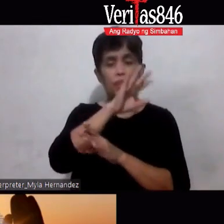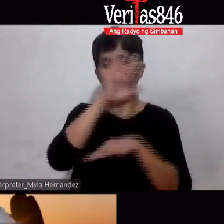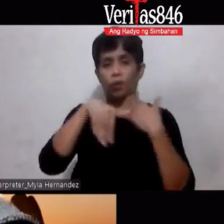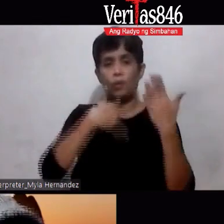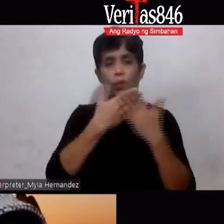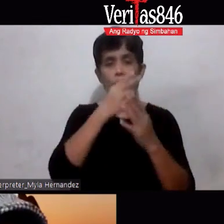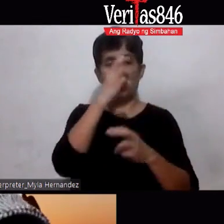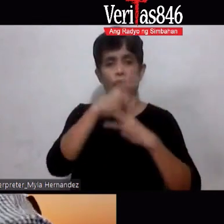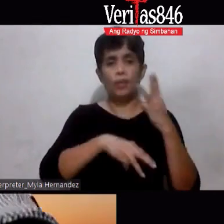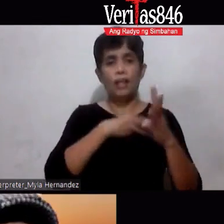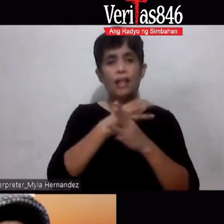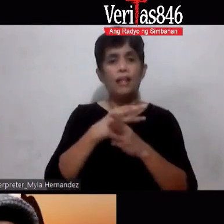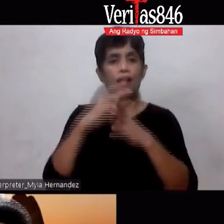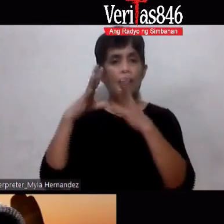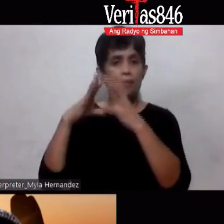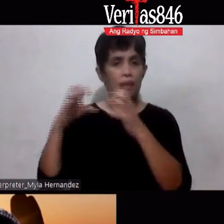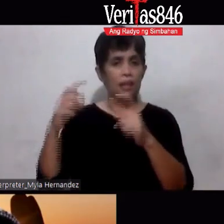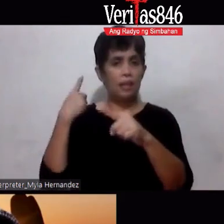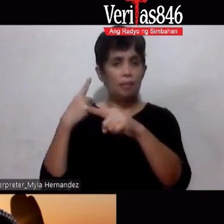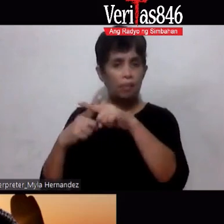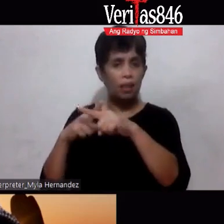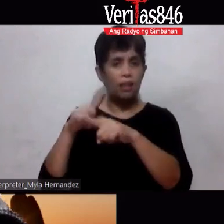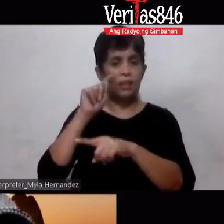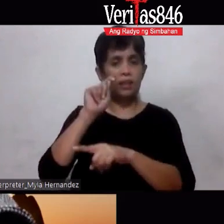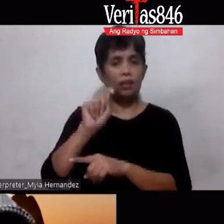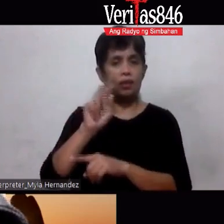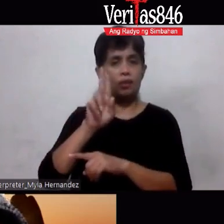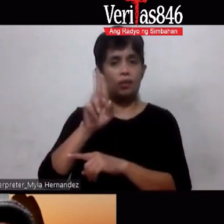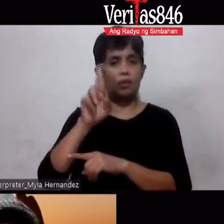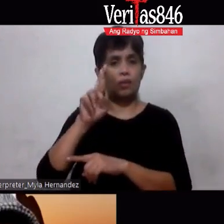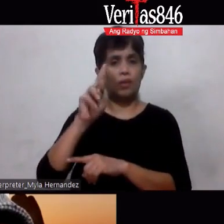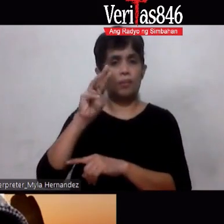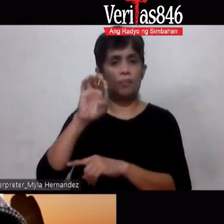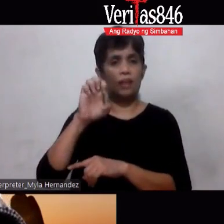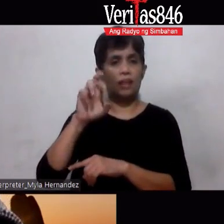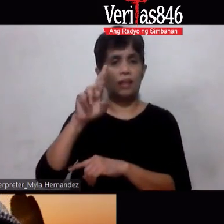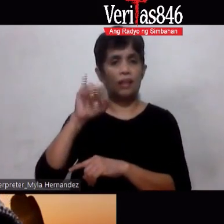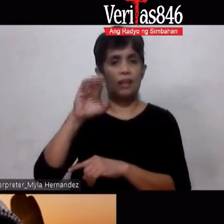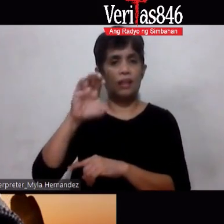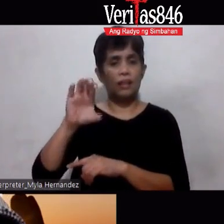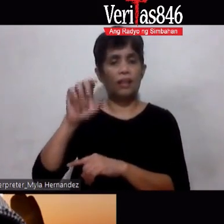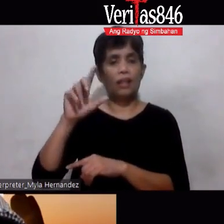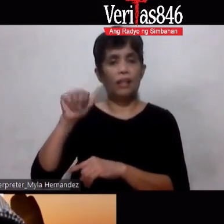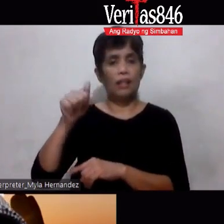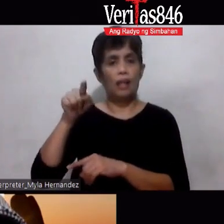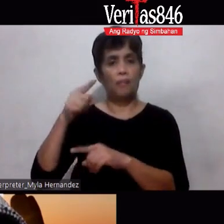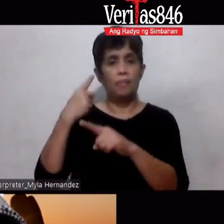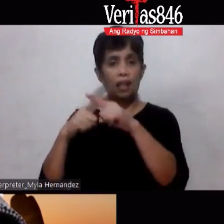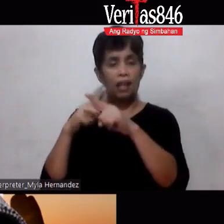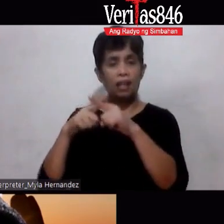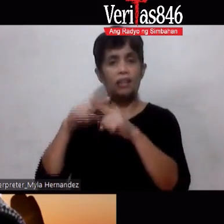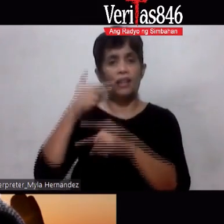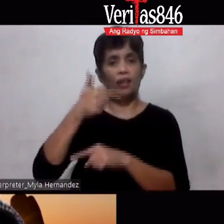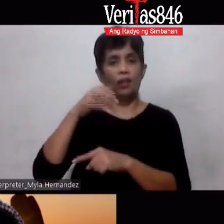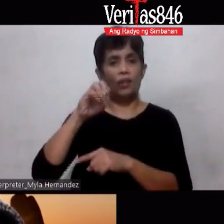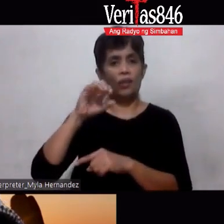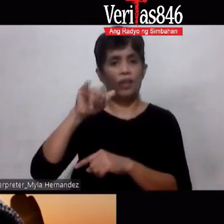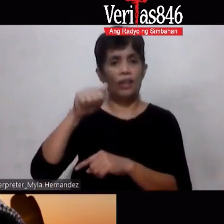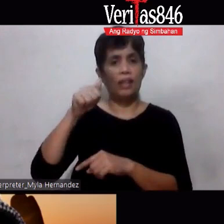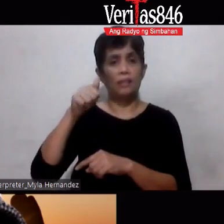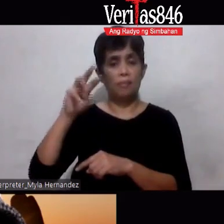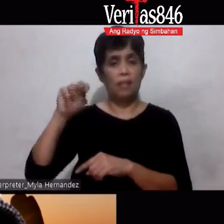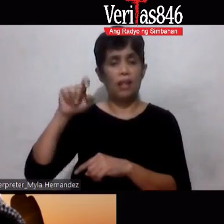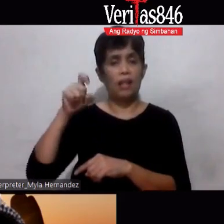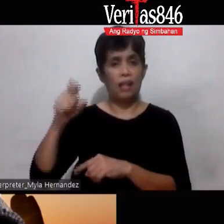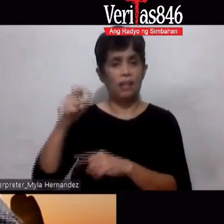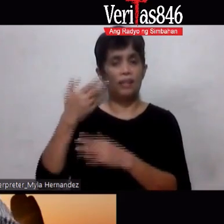Ampalaya Plus Turmerica Plus Guya Max Renaline Delight Herbal Tees Lenda Endurance lahat